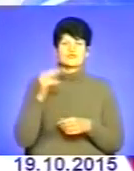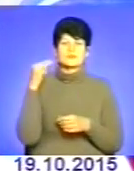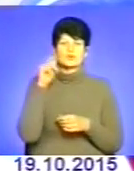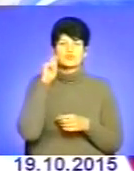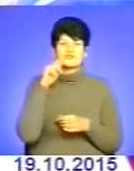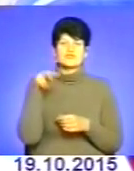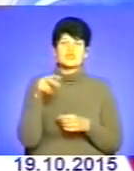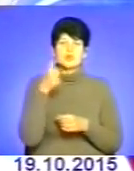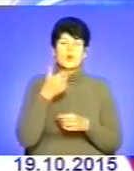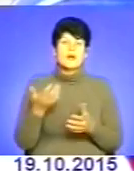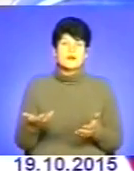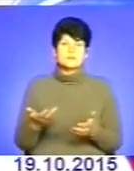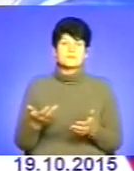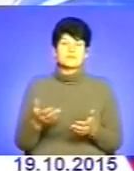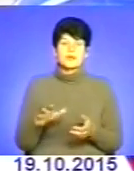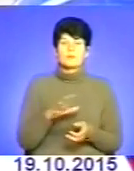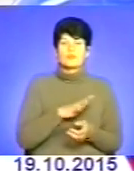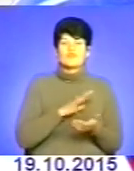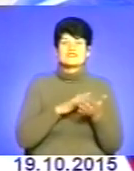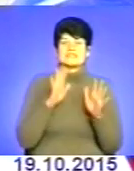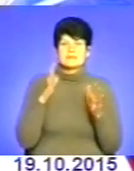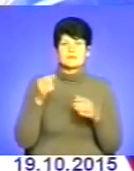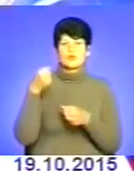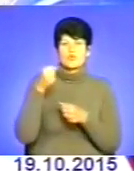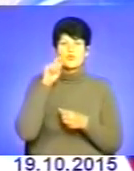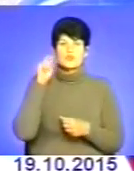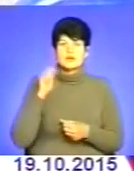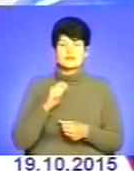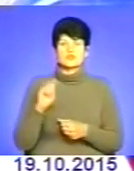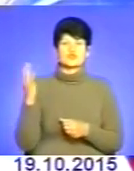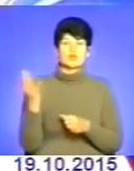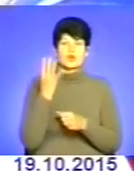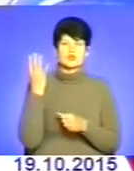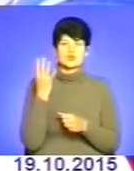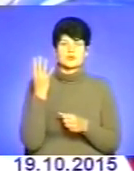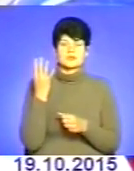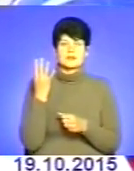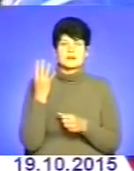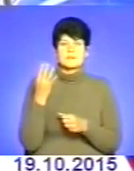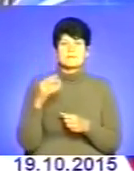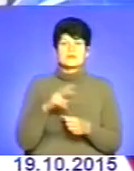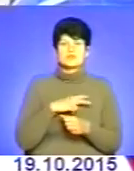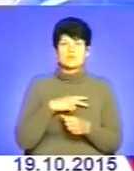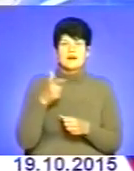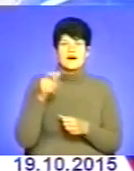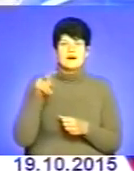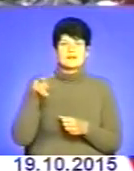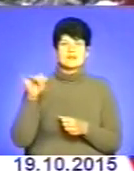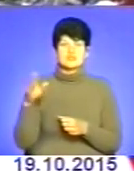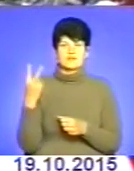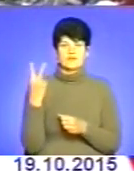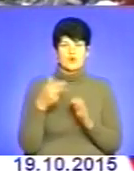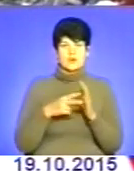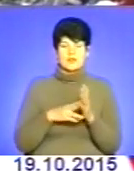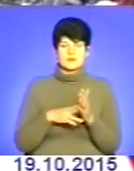роках Був серівним призером Кубка України, чотирьохразовим чемпіоном Галичини, був в двох класах